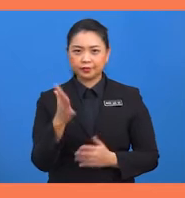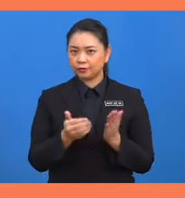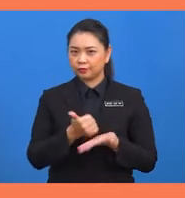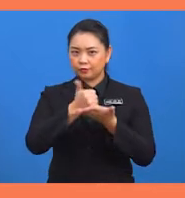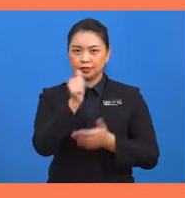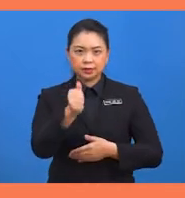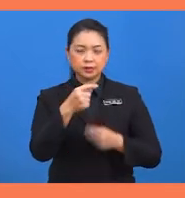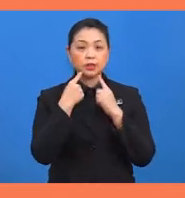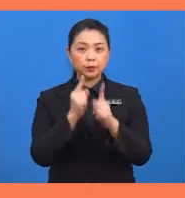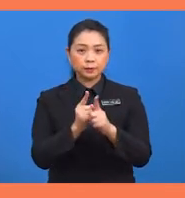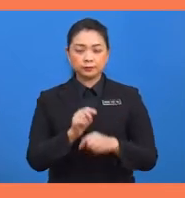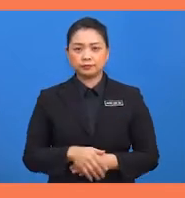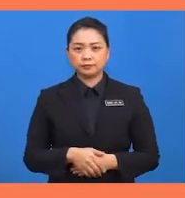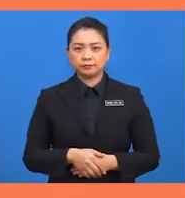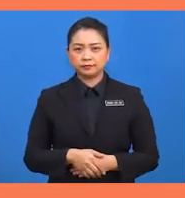cikgu.